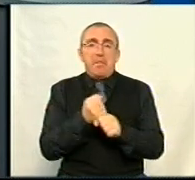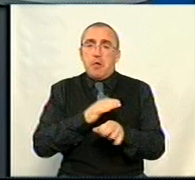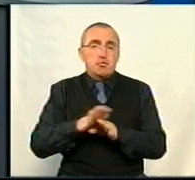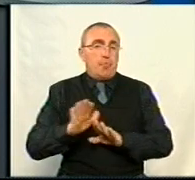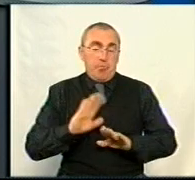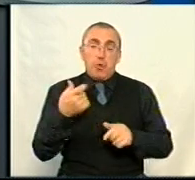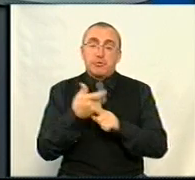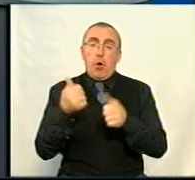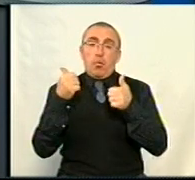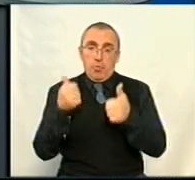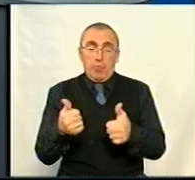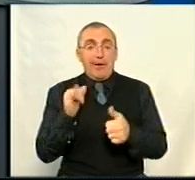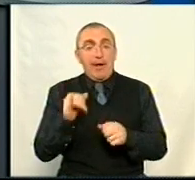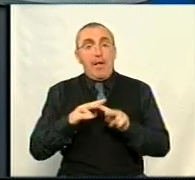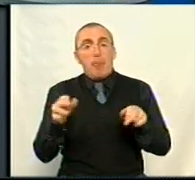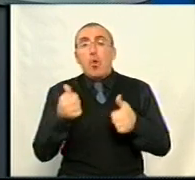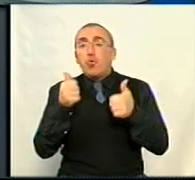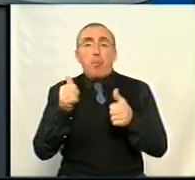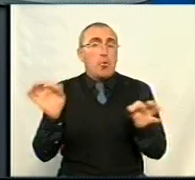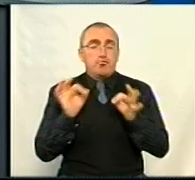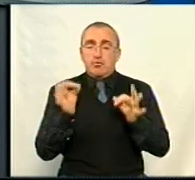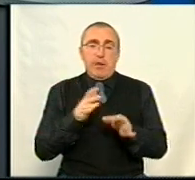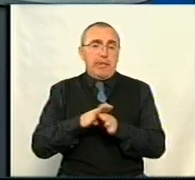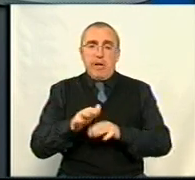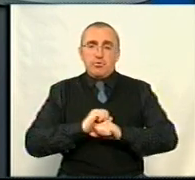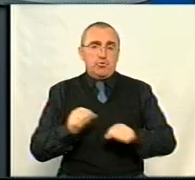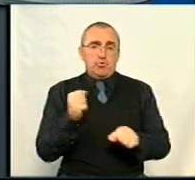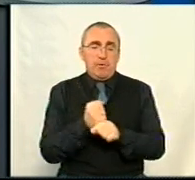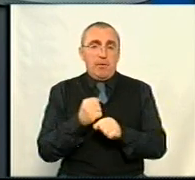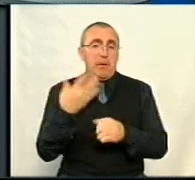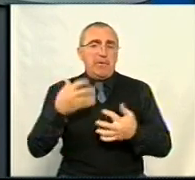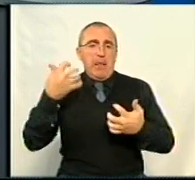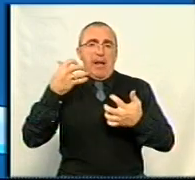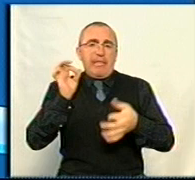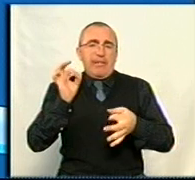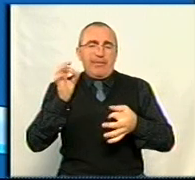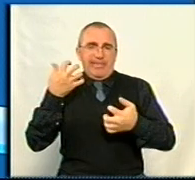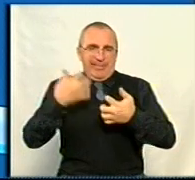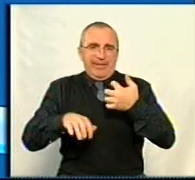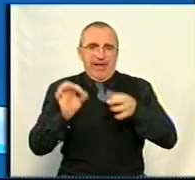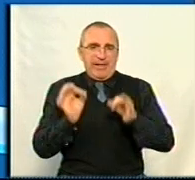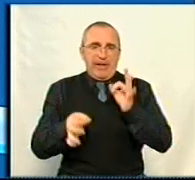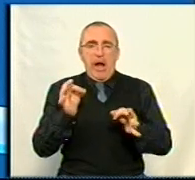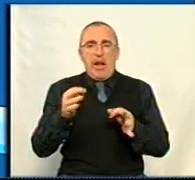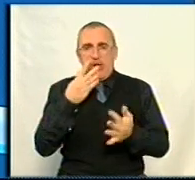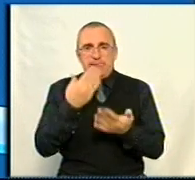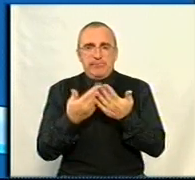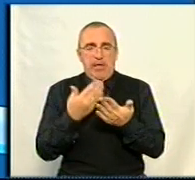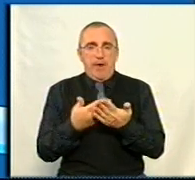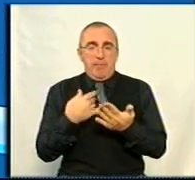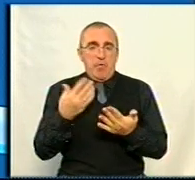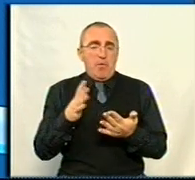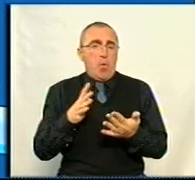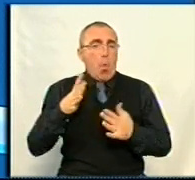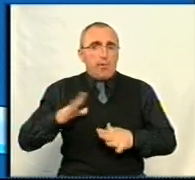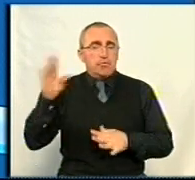це вже добре. Але так само і доброго ще теж поки що не зробив. Тобто абсолютно нейтральне ставлення. Очікування. Я вжив би таке